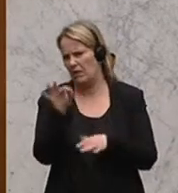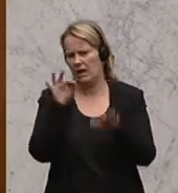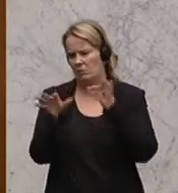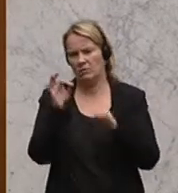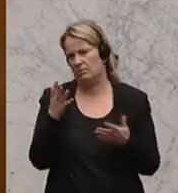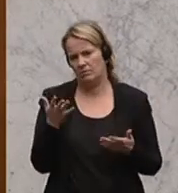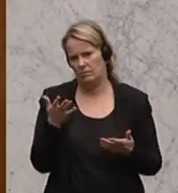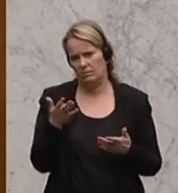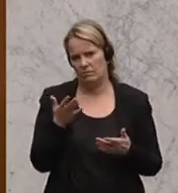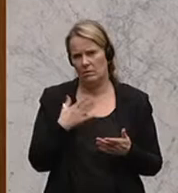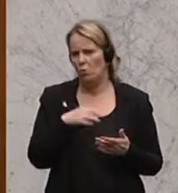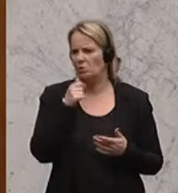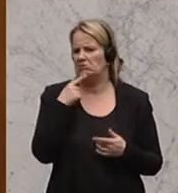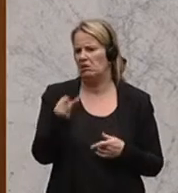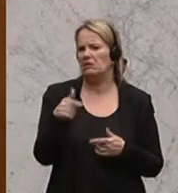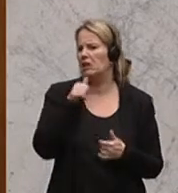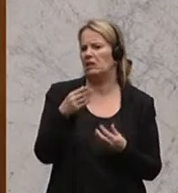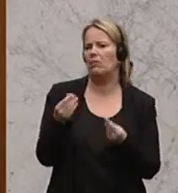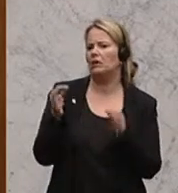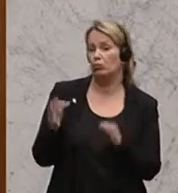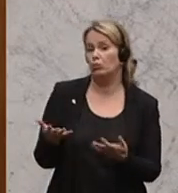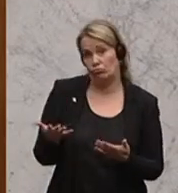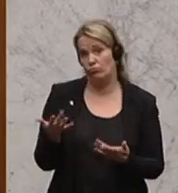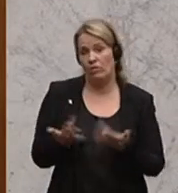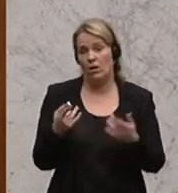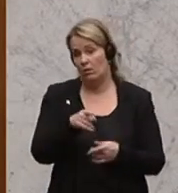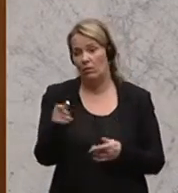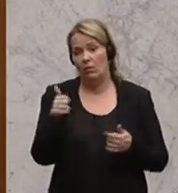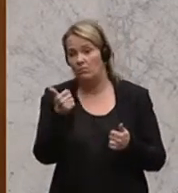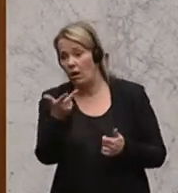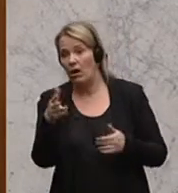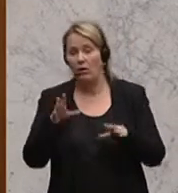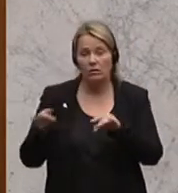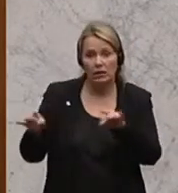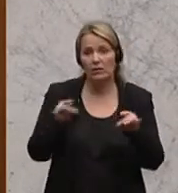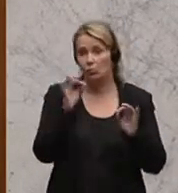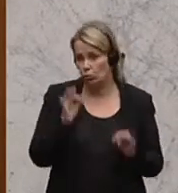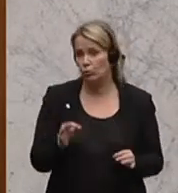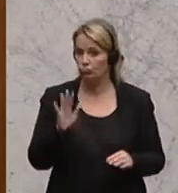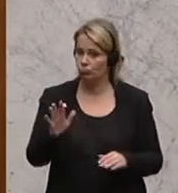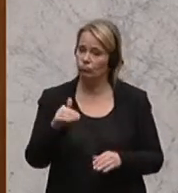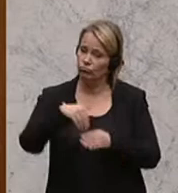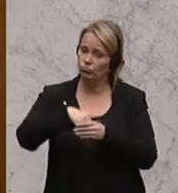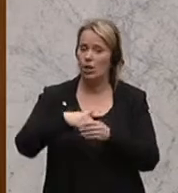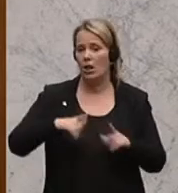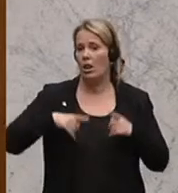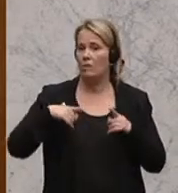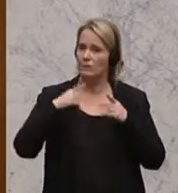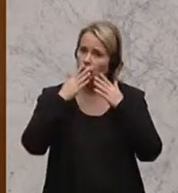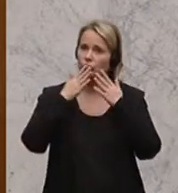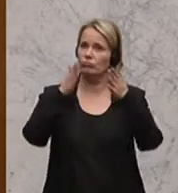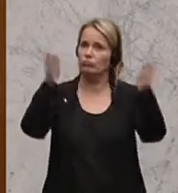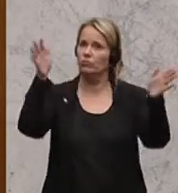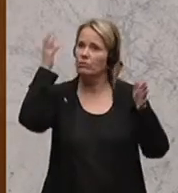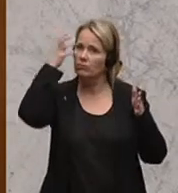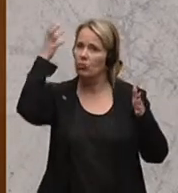Ich möchte es nämlich auch nicht abqualifizieren. Der eine oder andere, der diese Tätigkeit ausübt, sieht seinen Lebenshorizont damit aufgehen